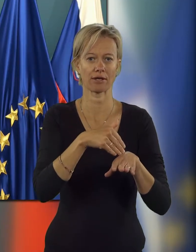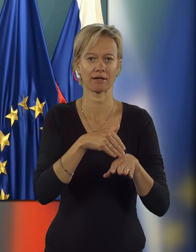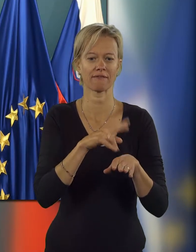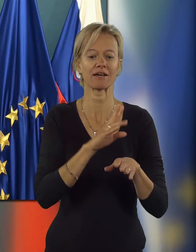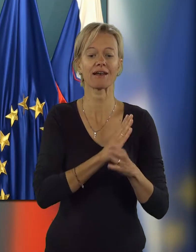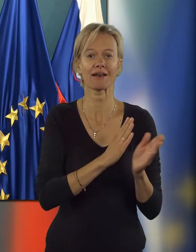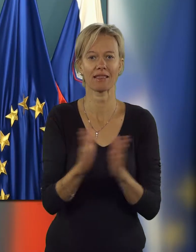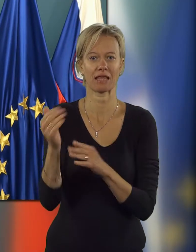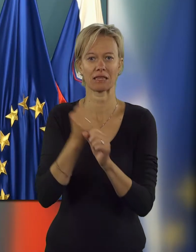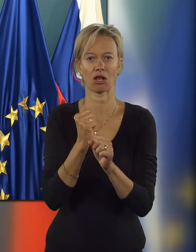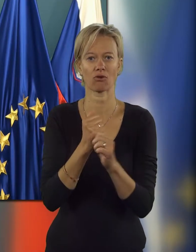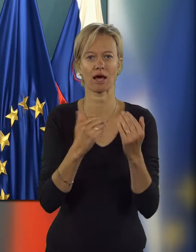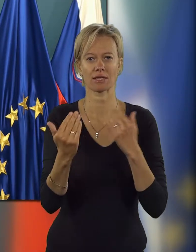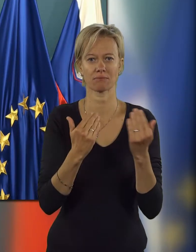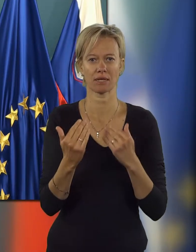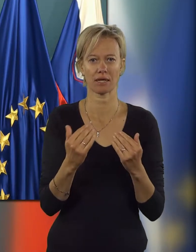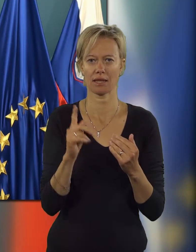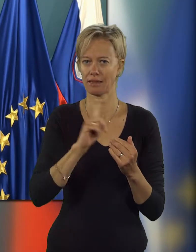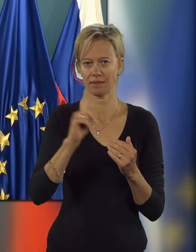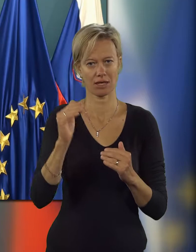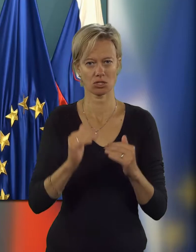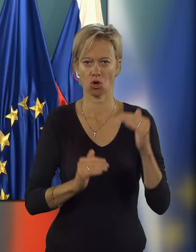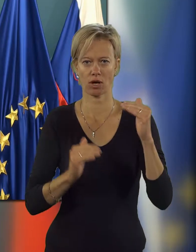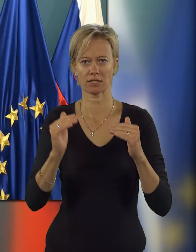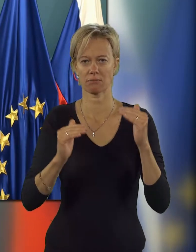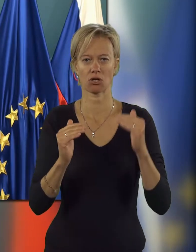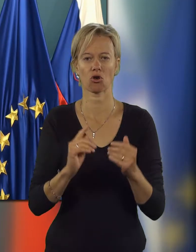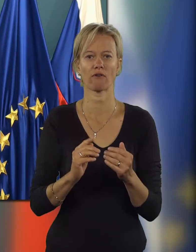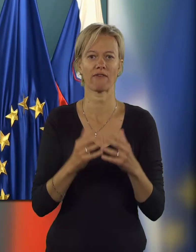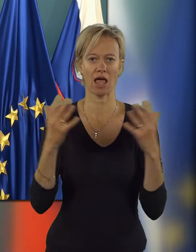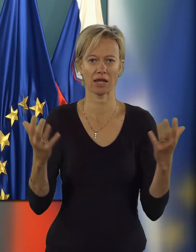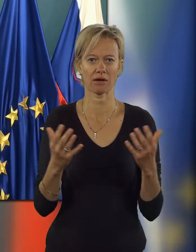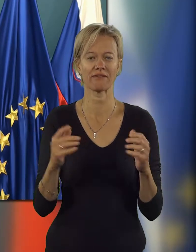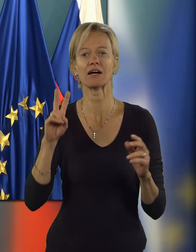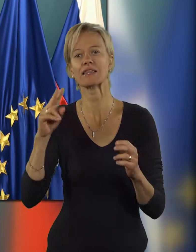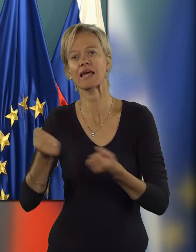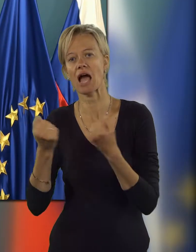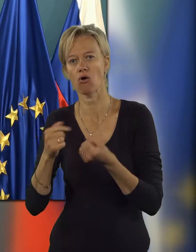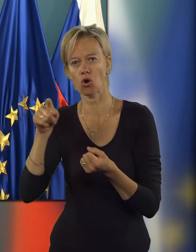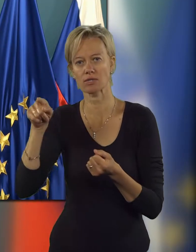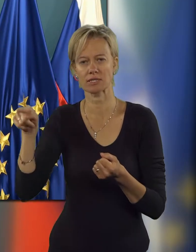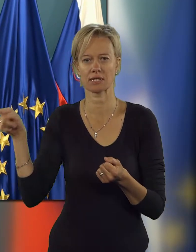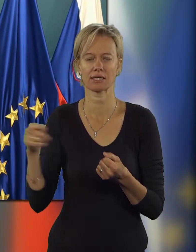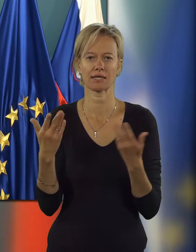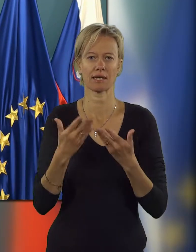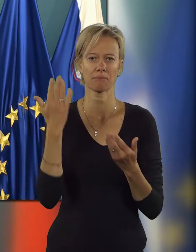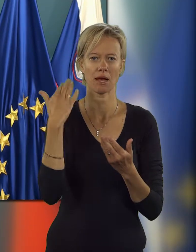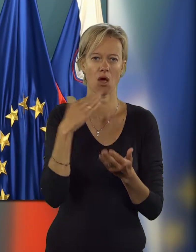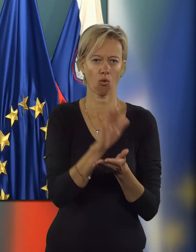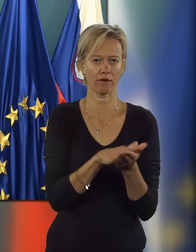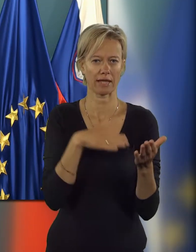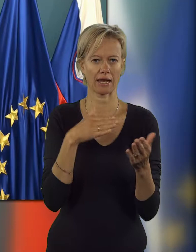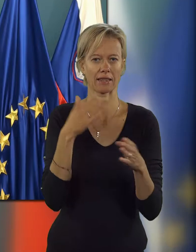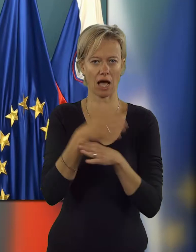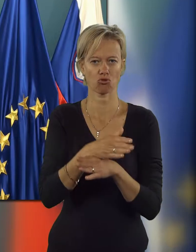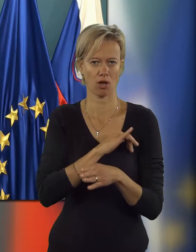v redna delovna razmerja je nesorazmerno velik v dejavnostih, kjer so bile